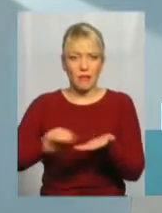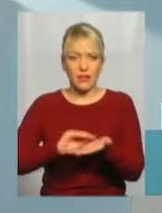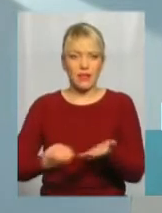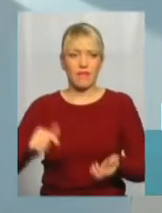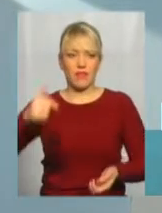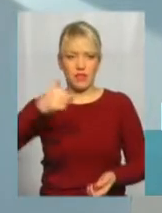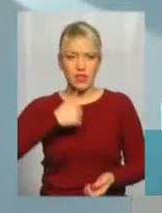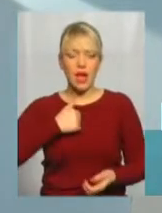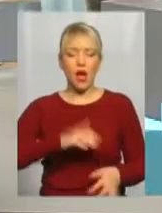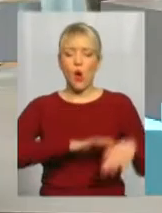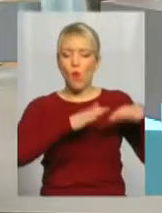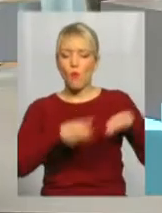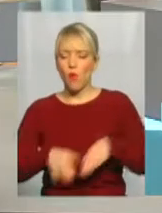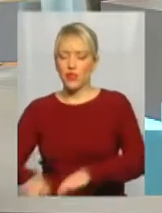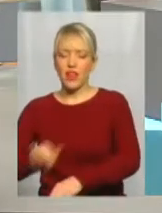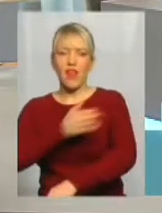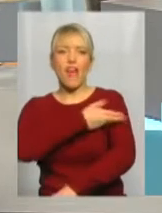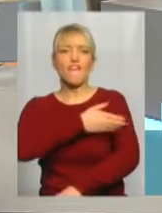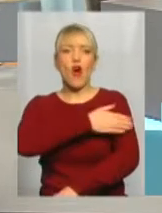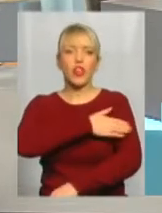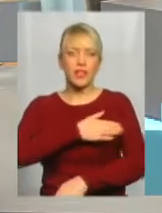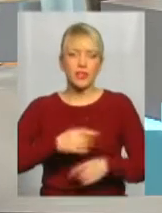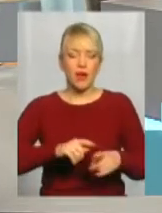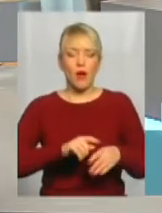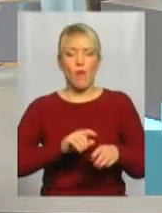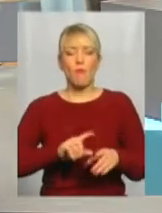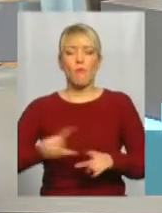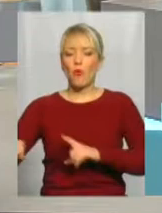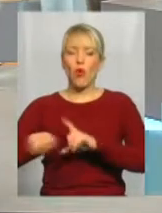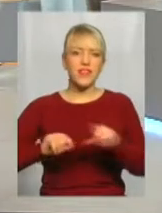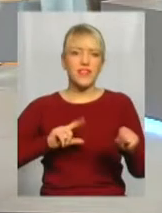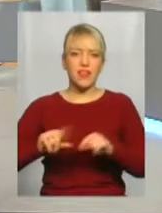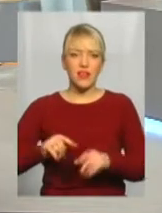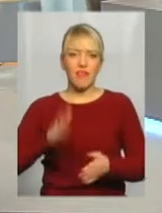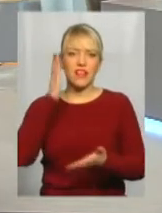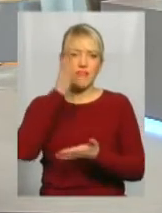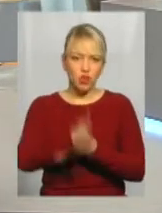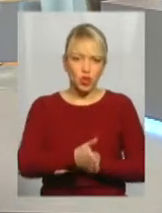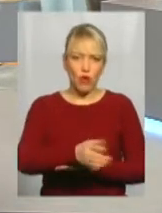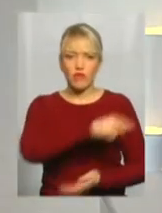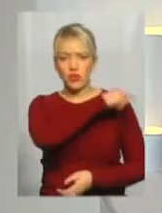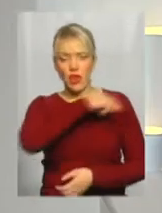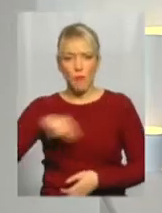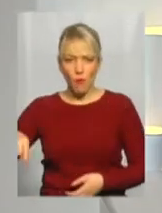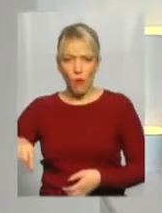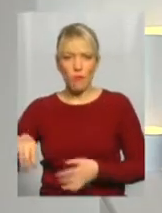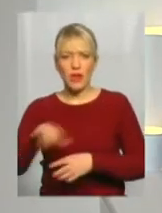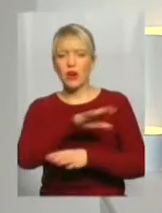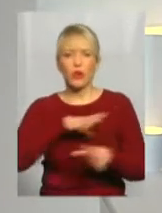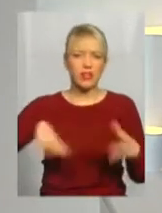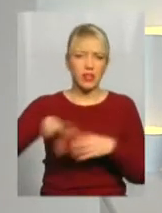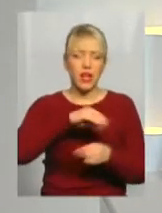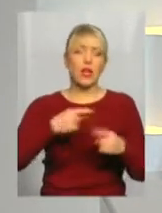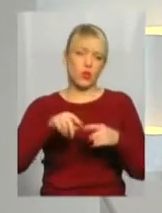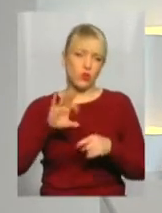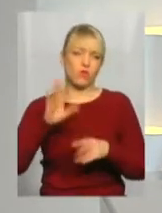Волинь проїхав вздовж і впоперек, ну то будемо вірити самому Тарасові. У